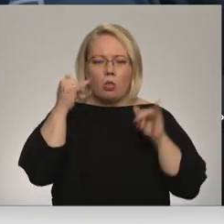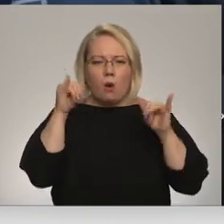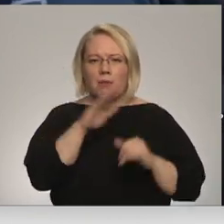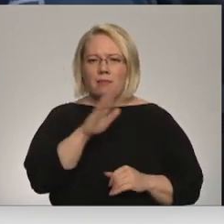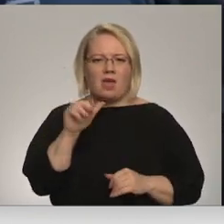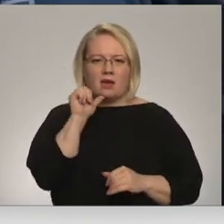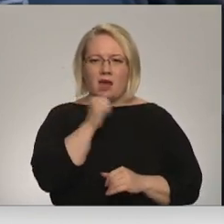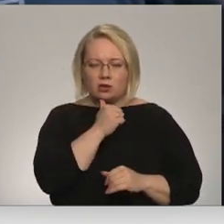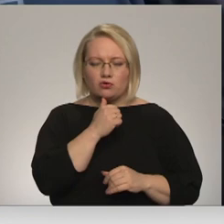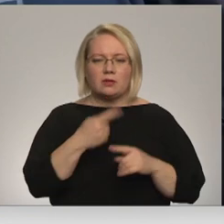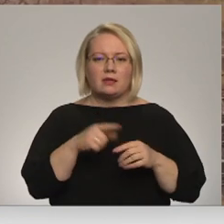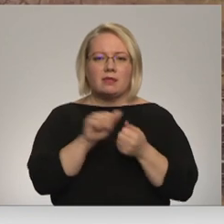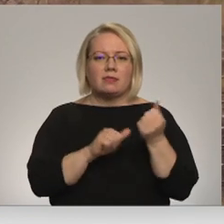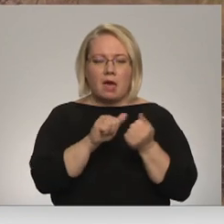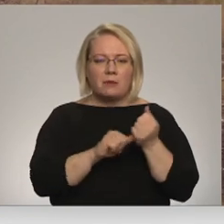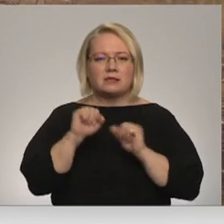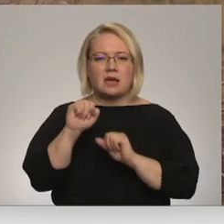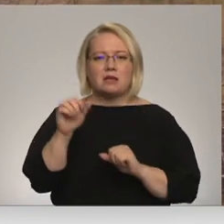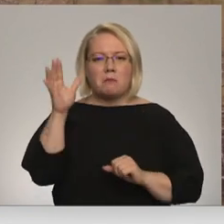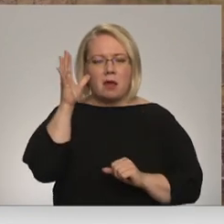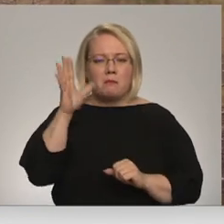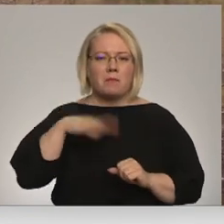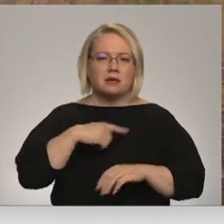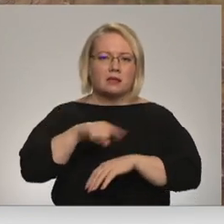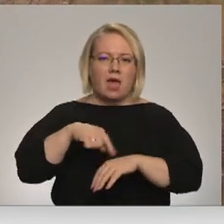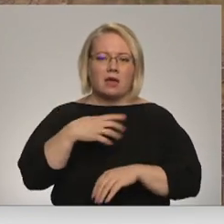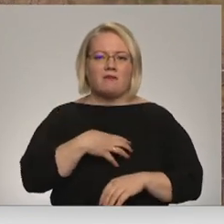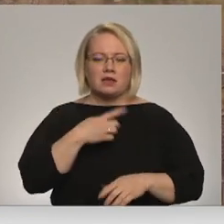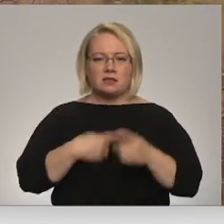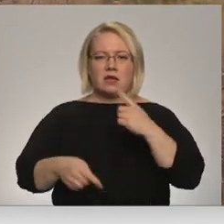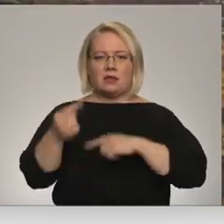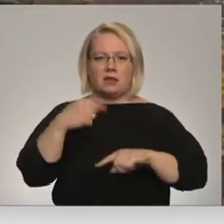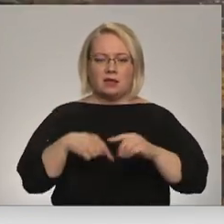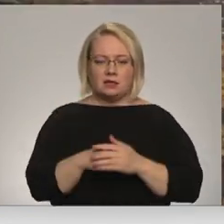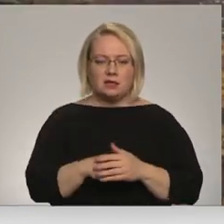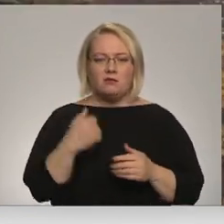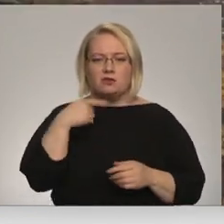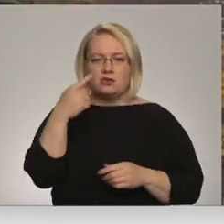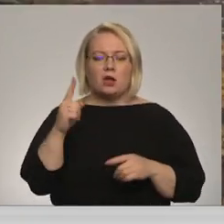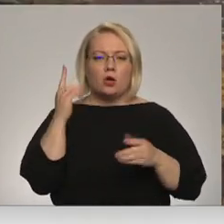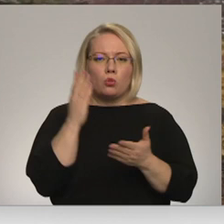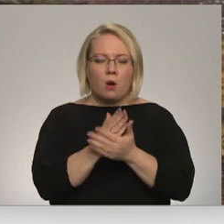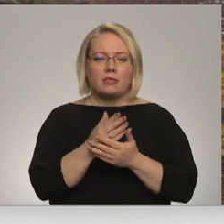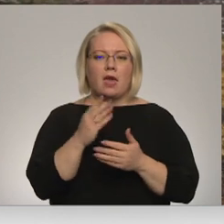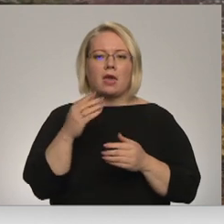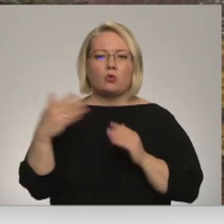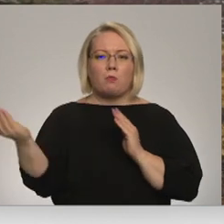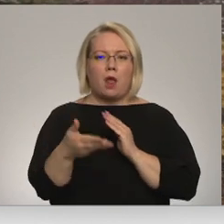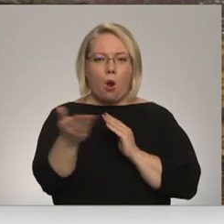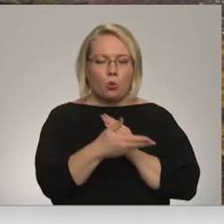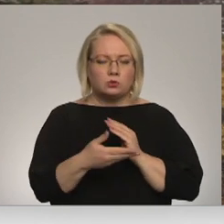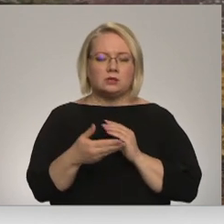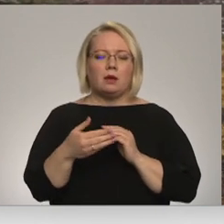pārvaldē pēc kādu laika te atkal nāksies atgriezties. Noteikti pļausim atkal šos kokaugus, krūmus,